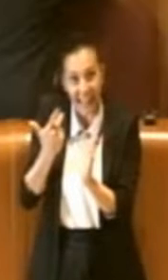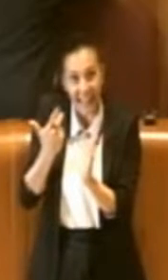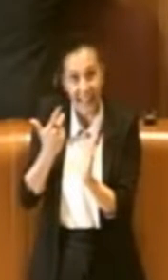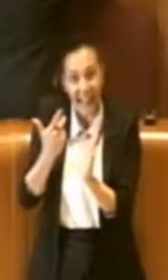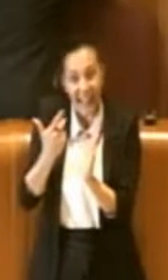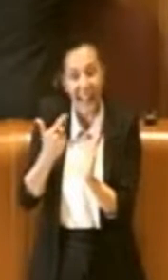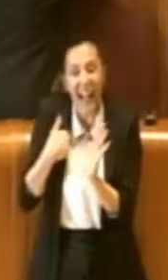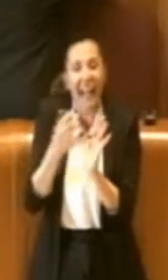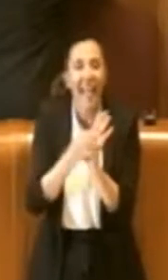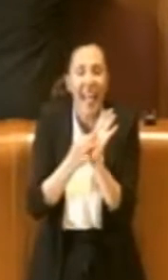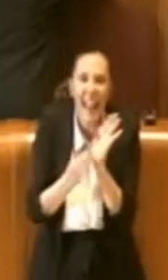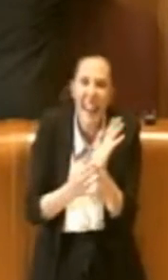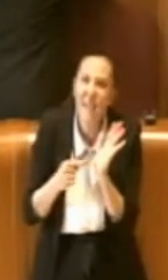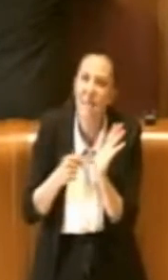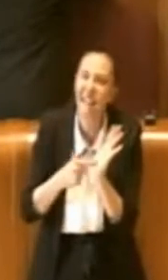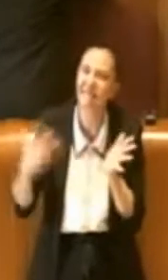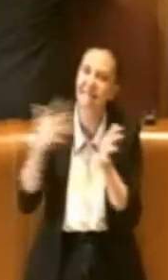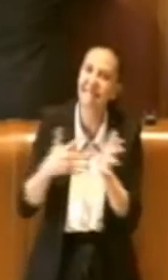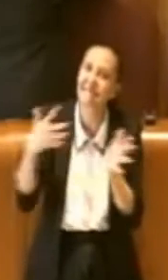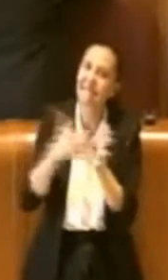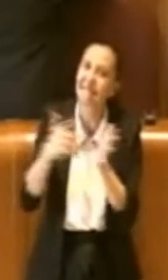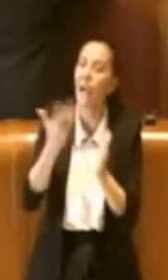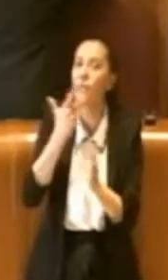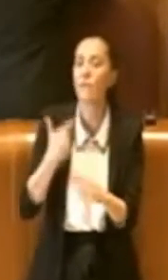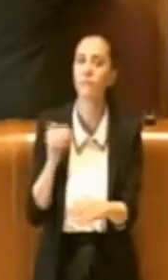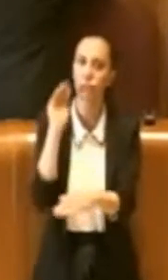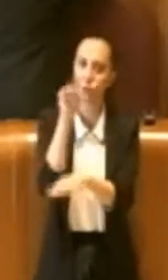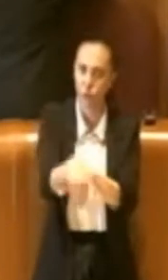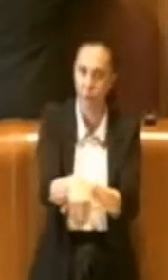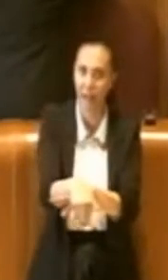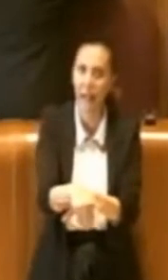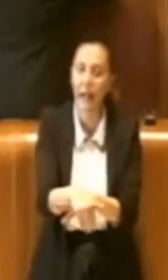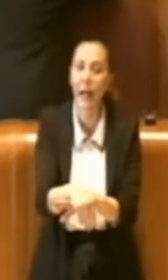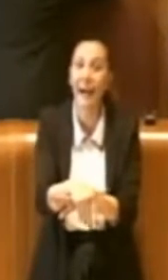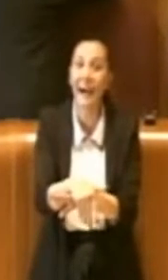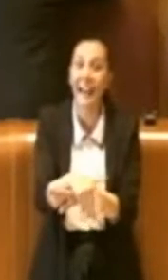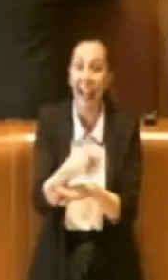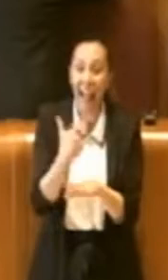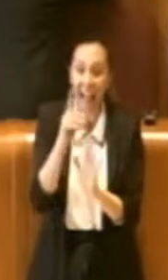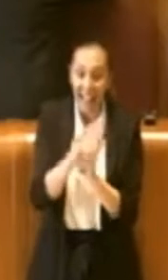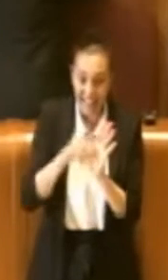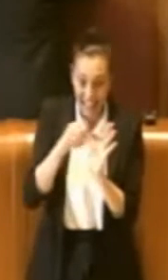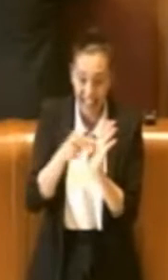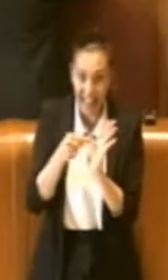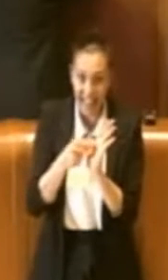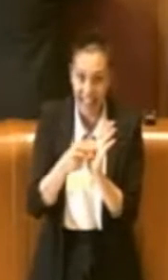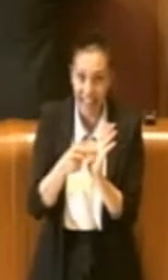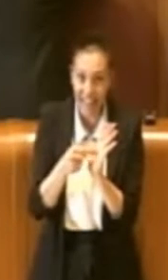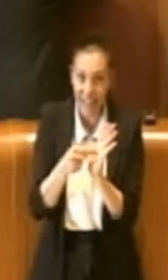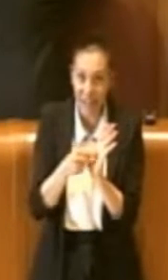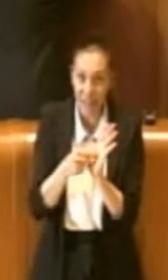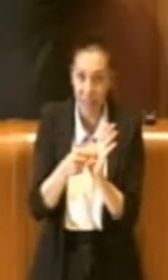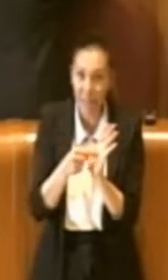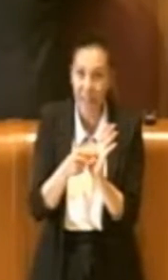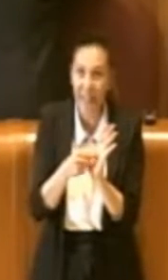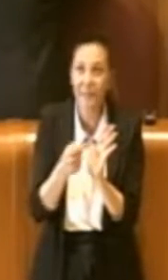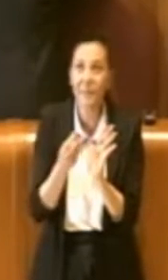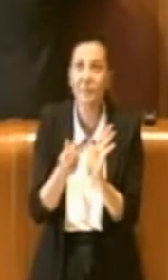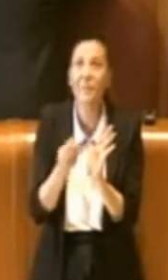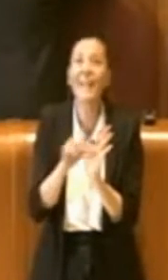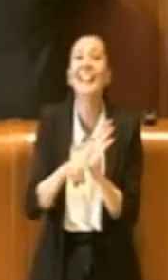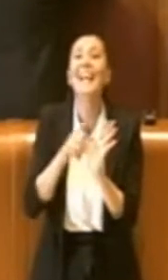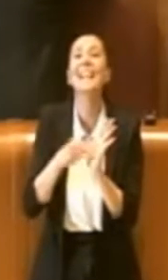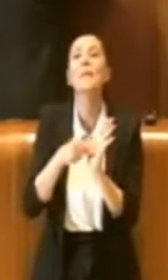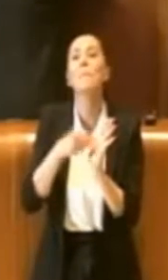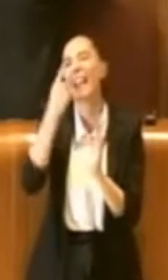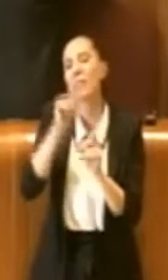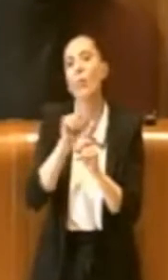elementi di difficoltà. E infatti questa delibera, che è una delibera